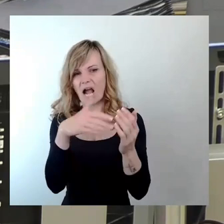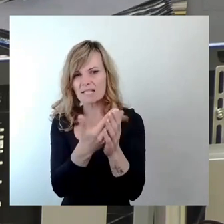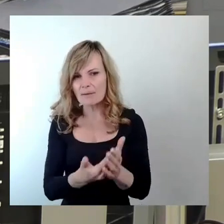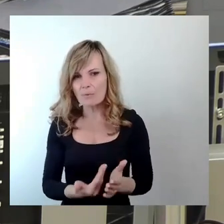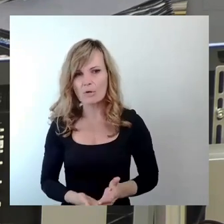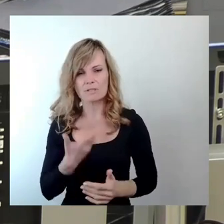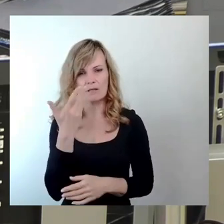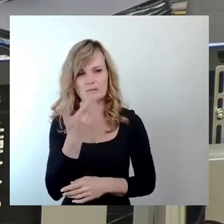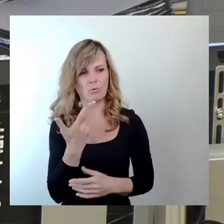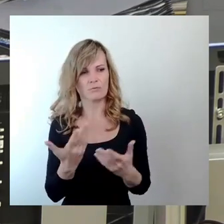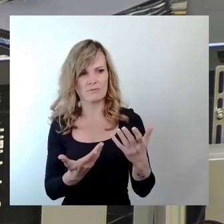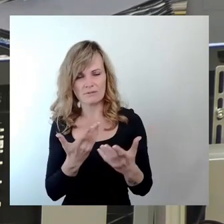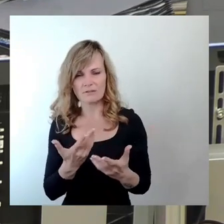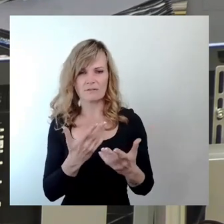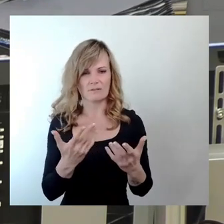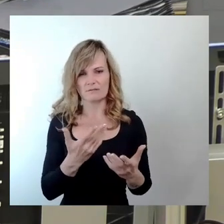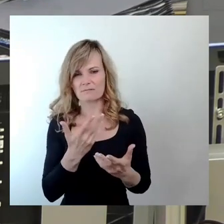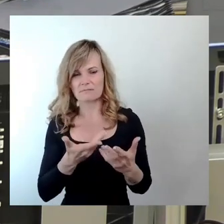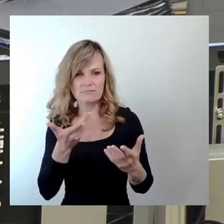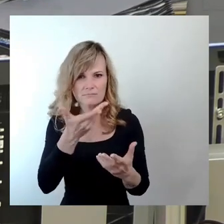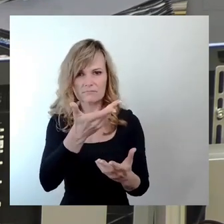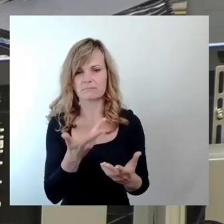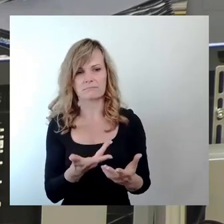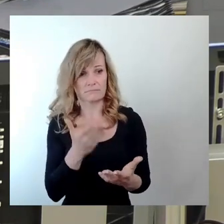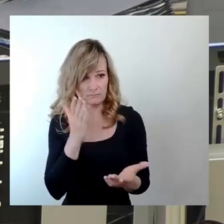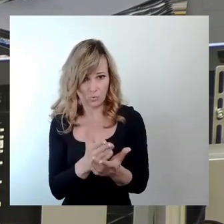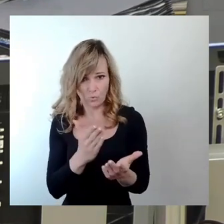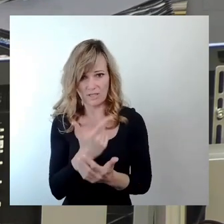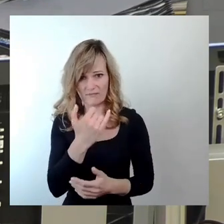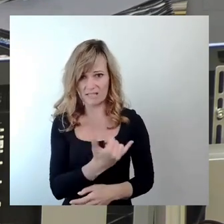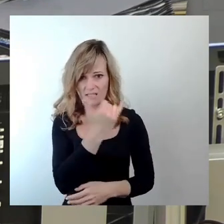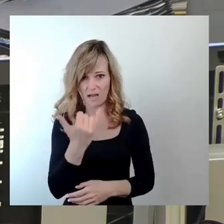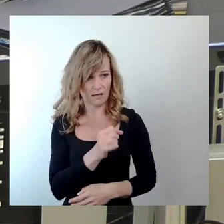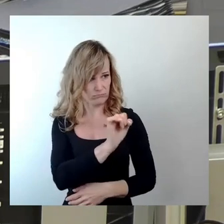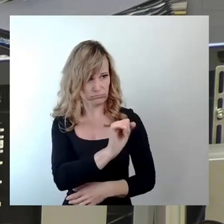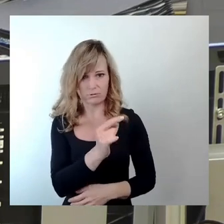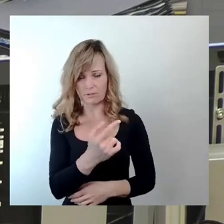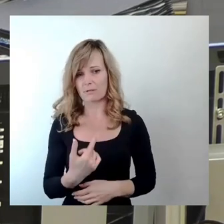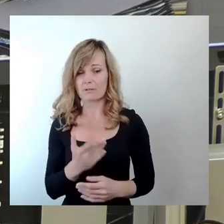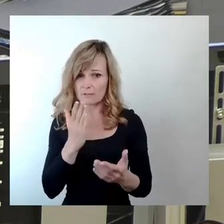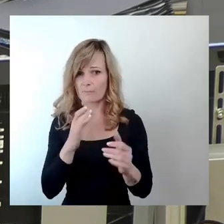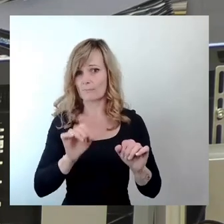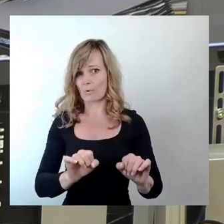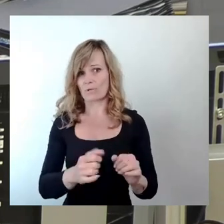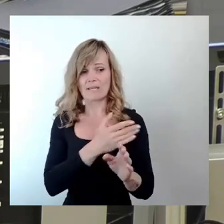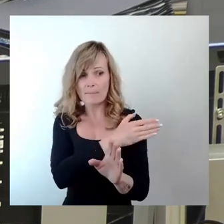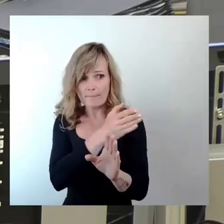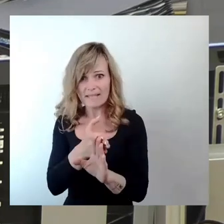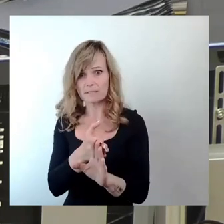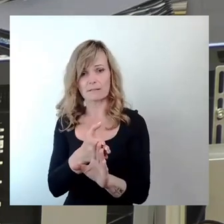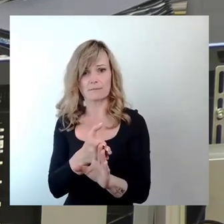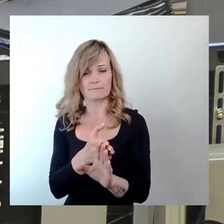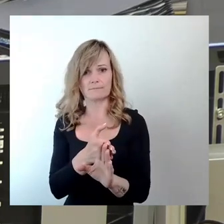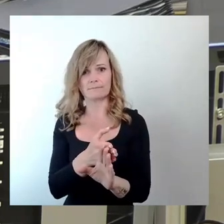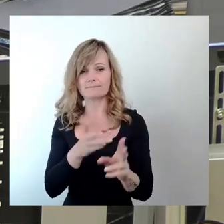Aber das steht seit 20 Jahren dort. Und wie gesagt, es gab Möglichkeiten, dort das bis dato auf richtig